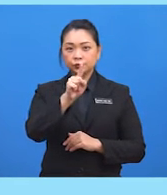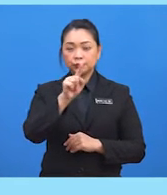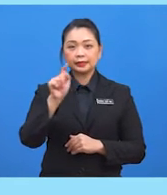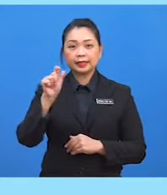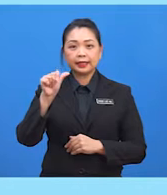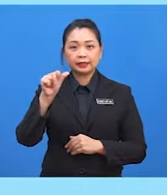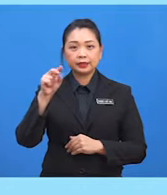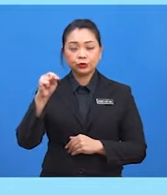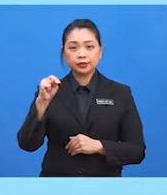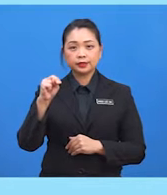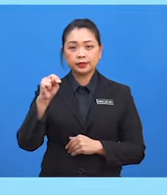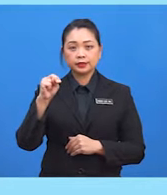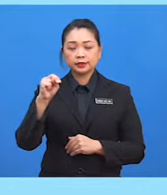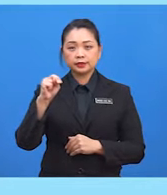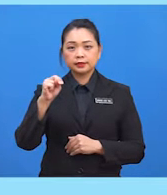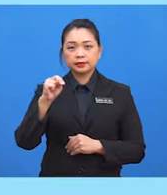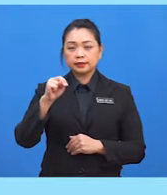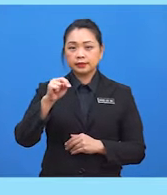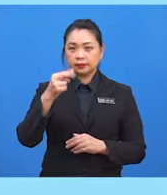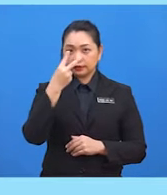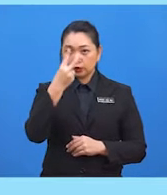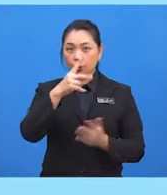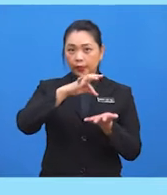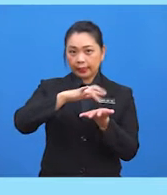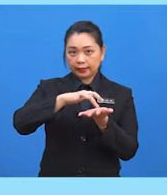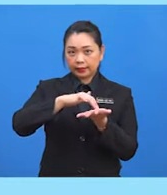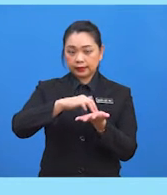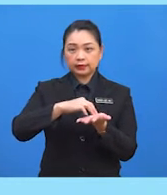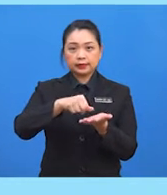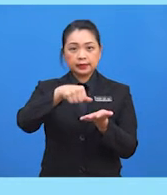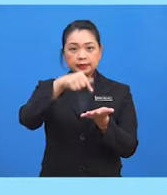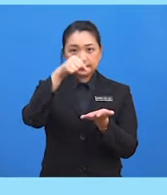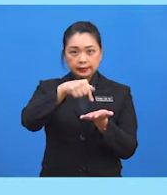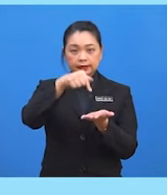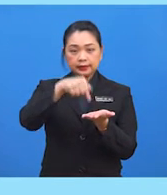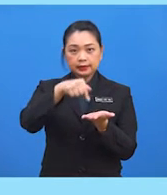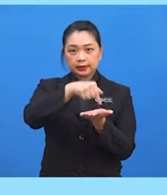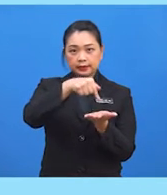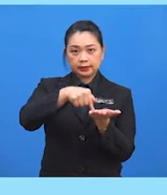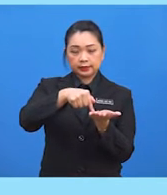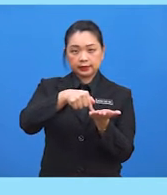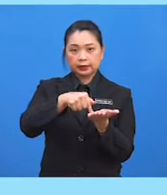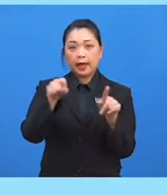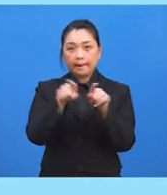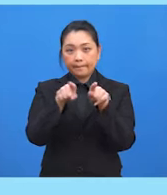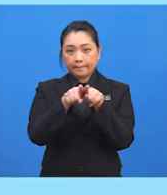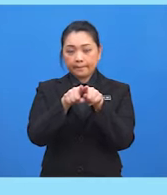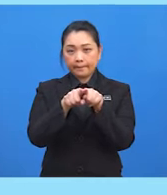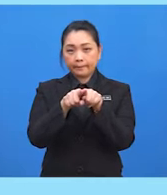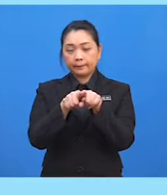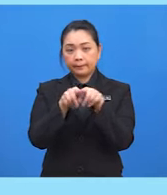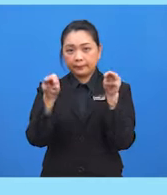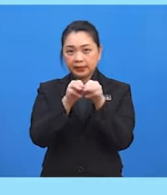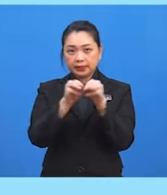kalkulator dengan menekan ke kuncinya. Marilah kita buat bersama-sama. Sila